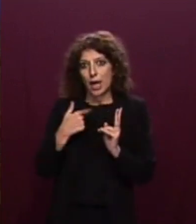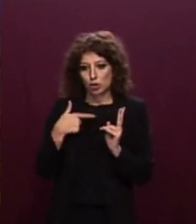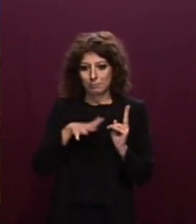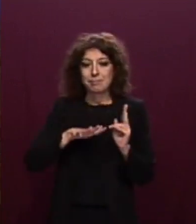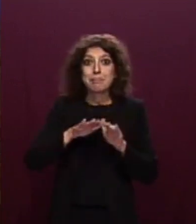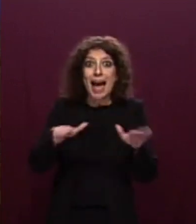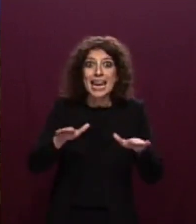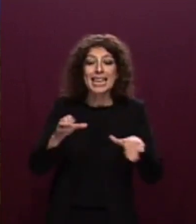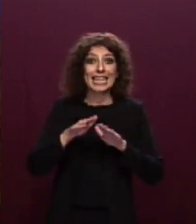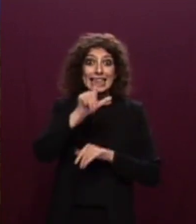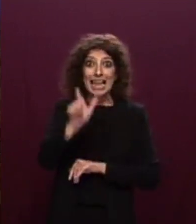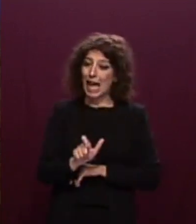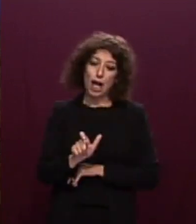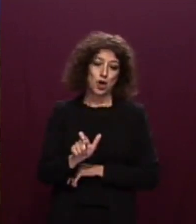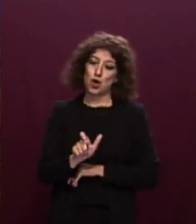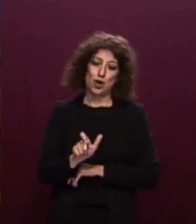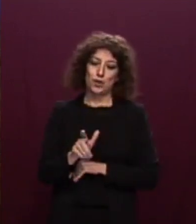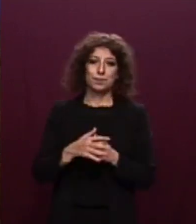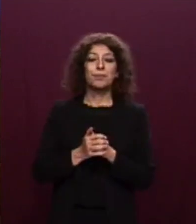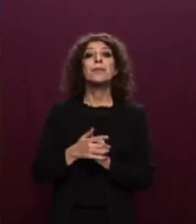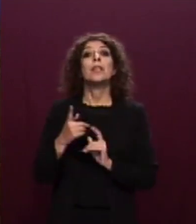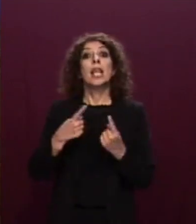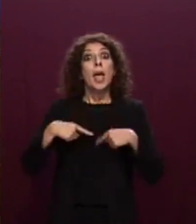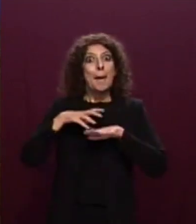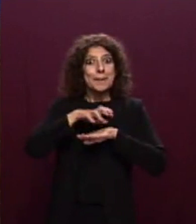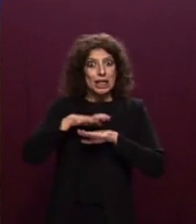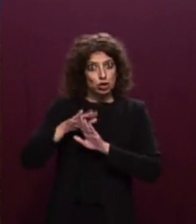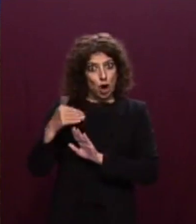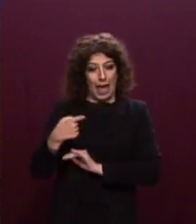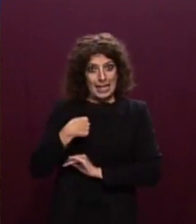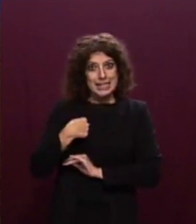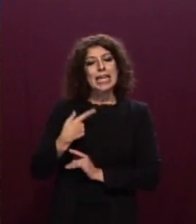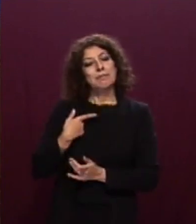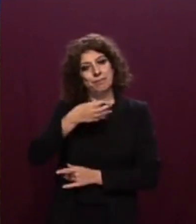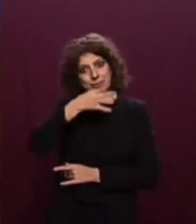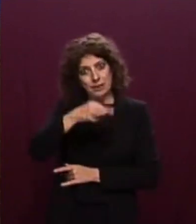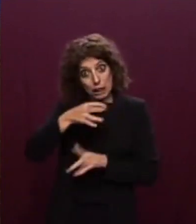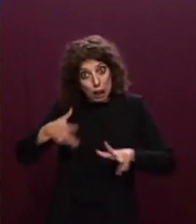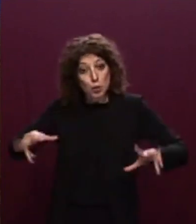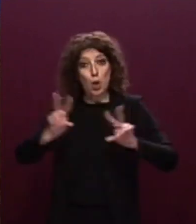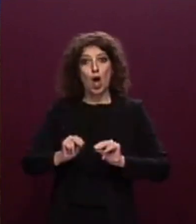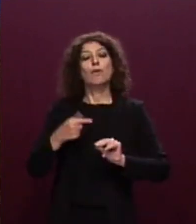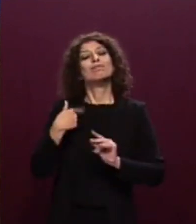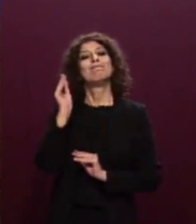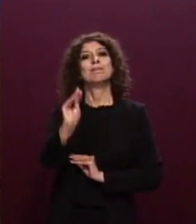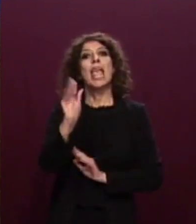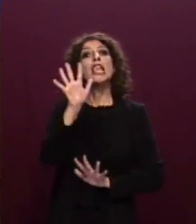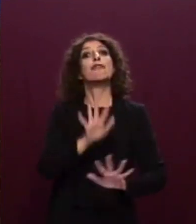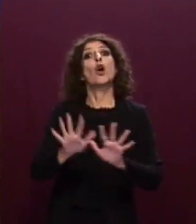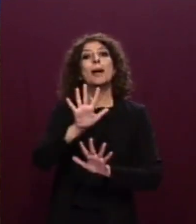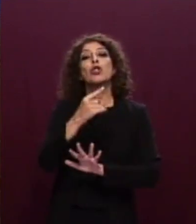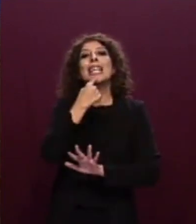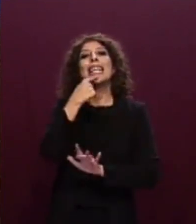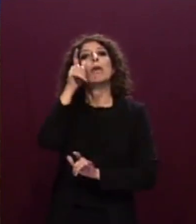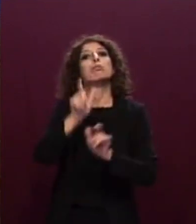Anche nel caso di specie, il nostro Ministero degli Esteri ha inviato un'ulteriore nota verbale all'Ambasciata norvegese chiedendo informazioni sulle persone presenti